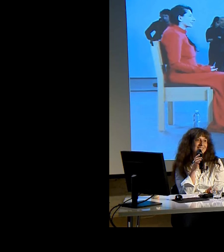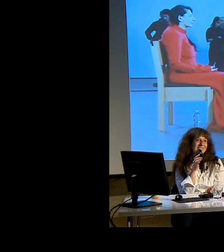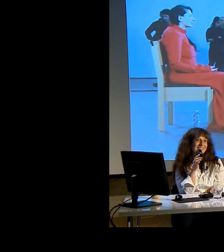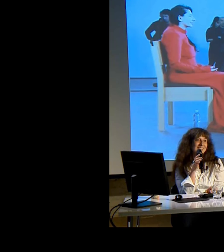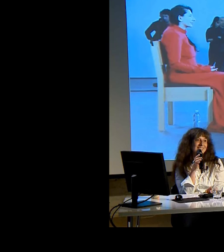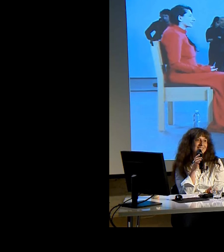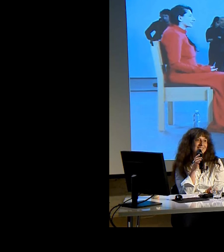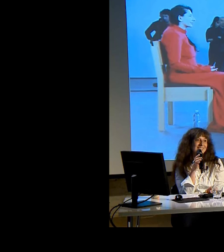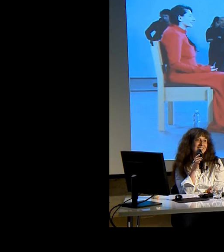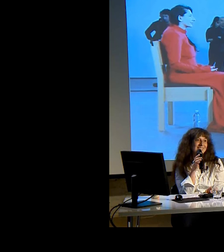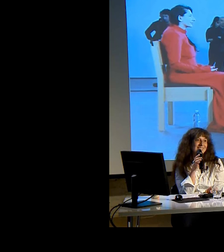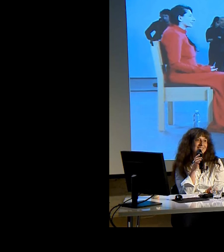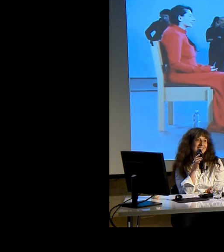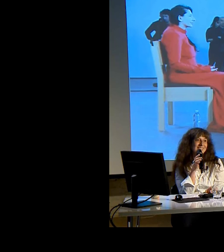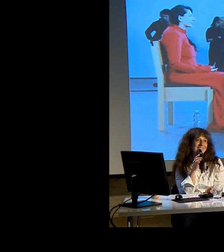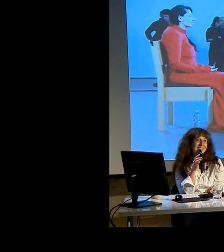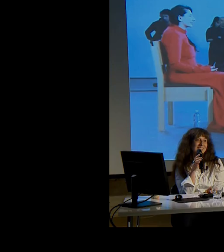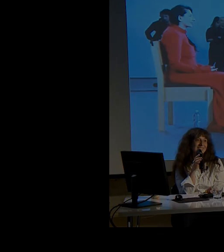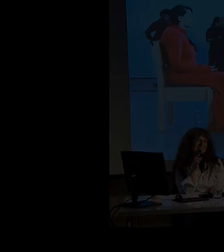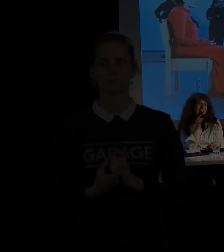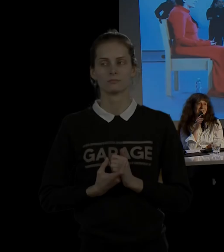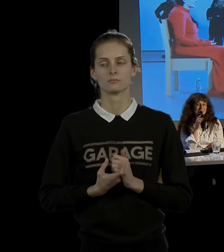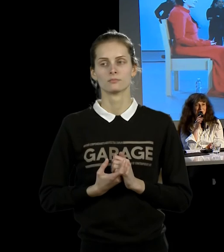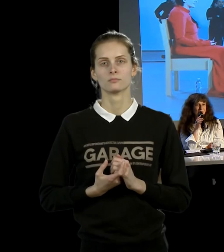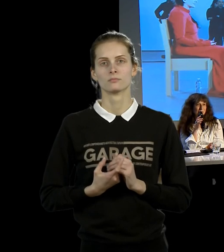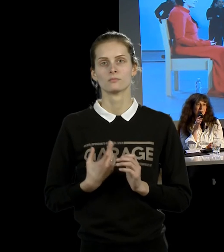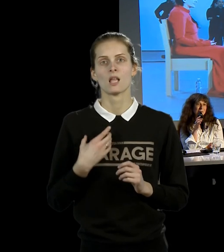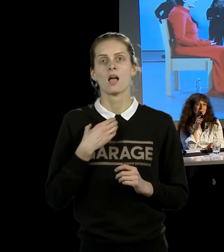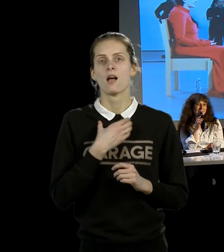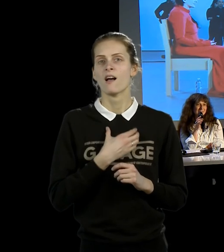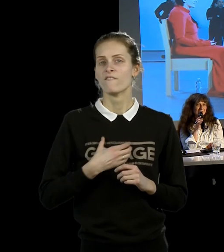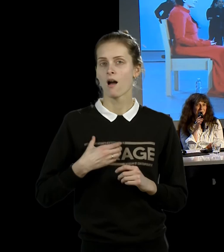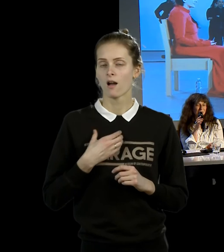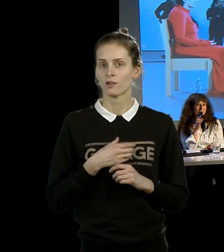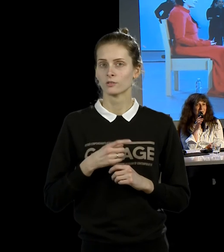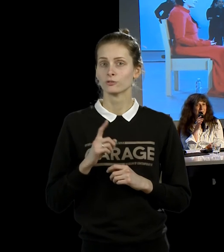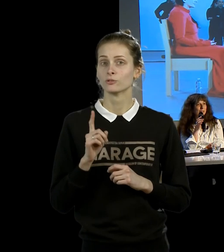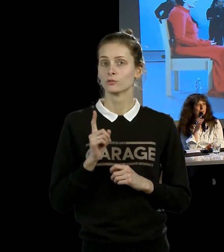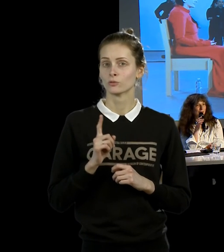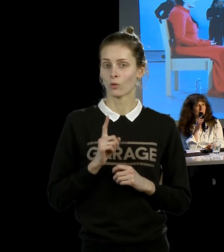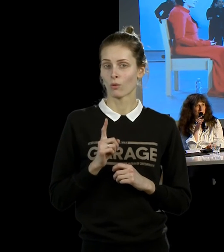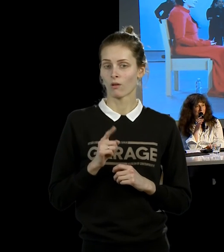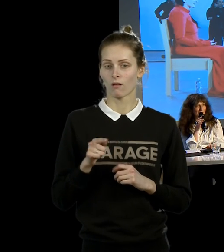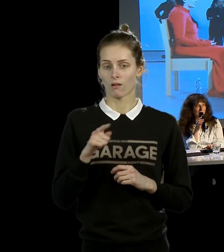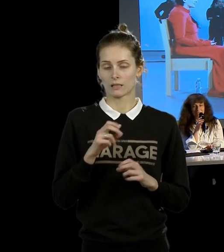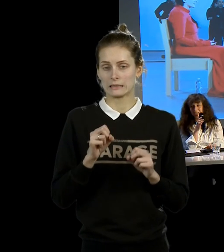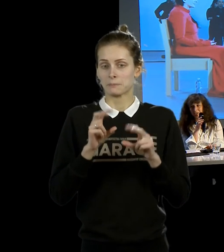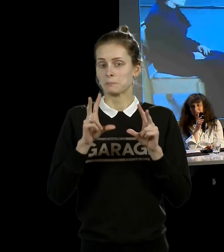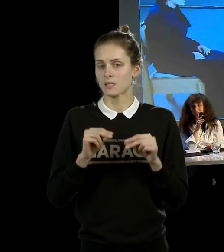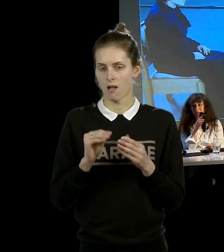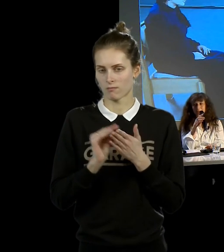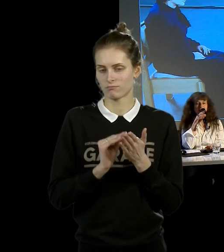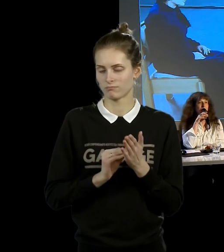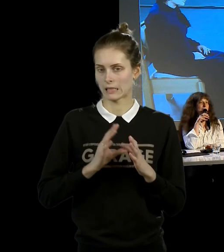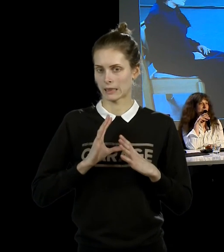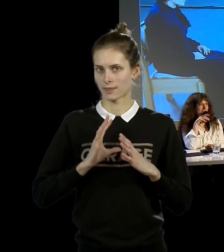плане, около белой стены, стоят зрители. Важно же, кто угодно, важно же, чтобы это не было сюжетом. То есть опять возникает